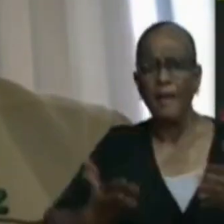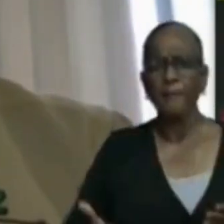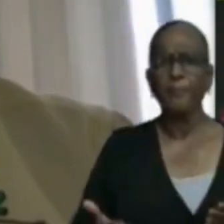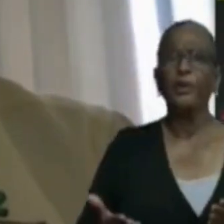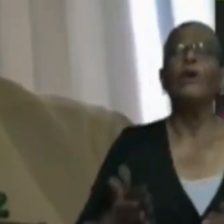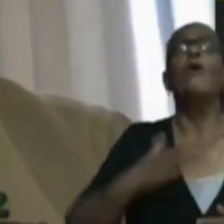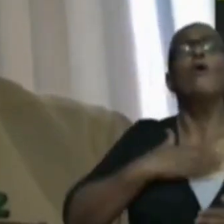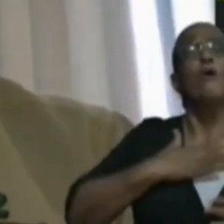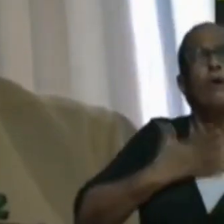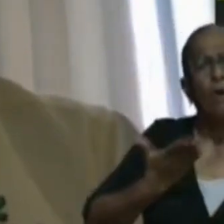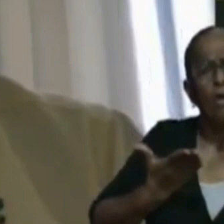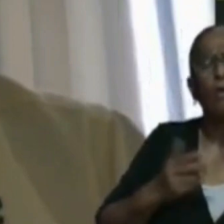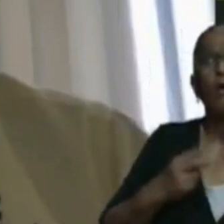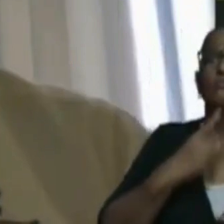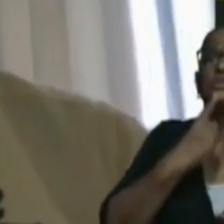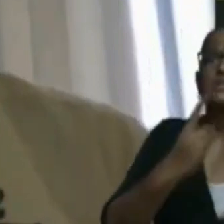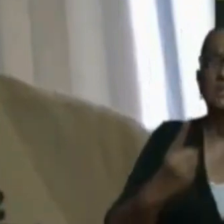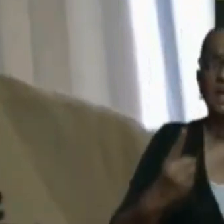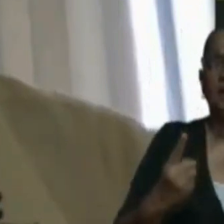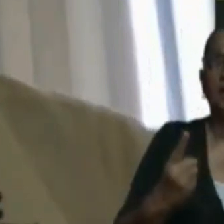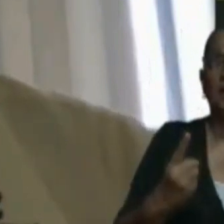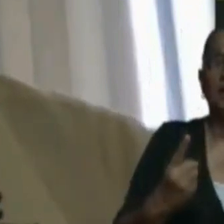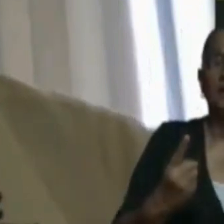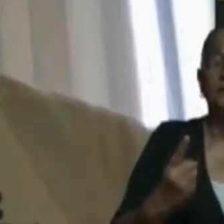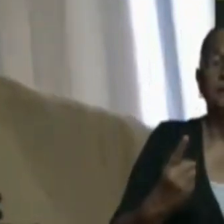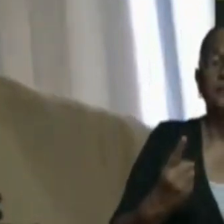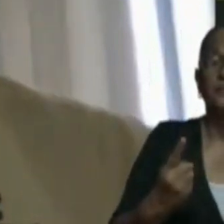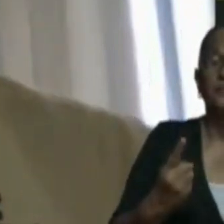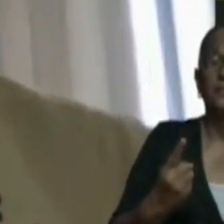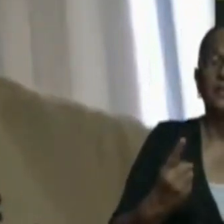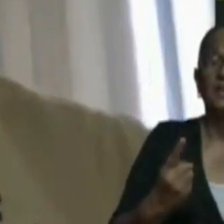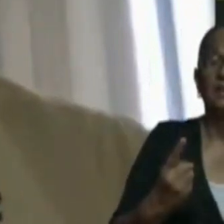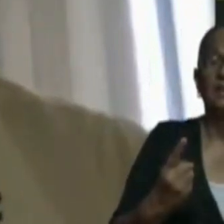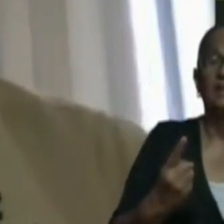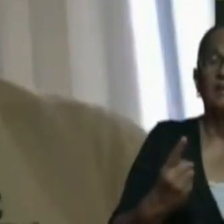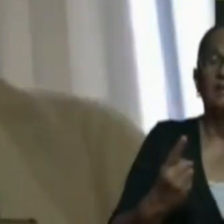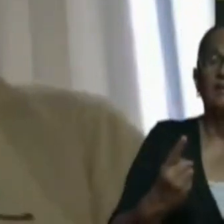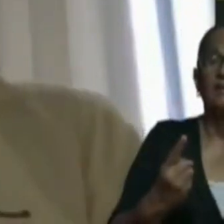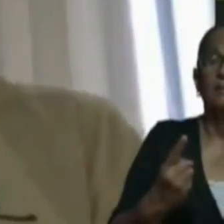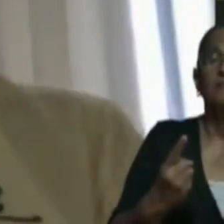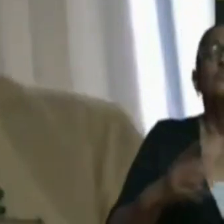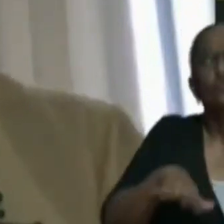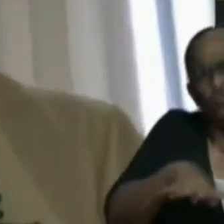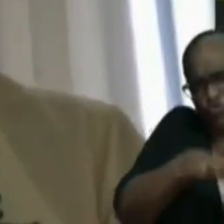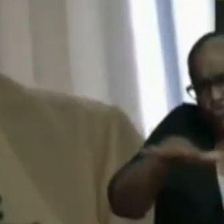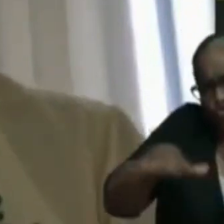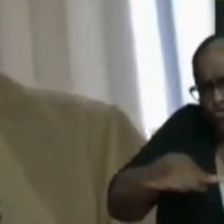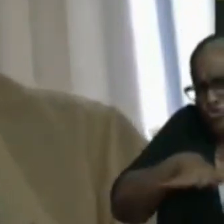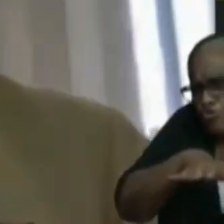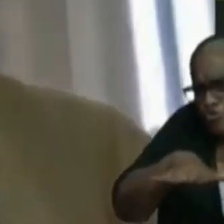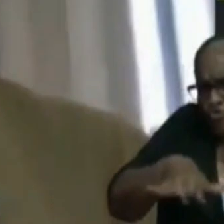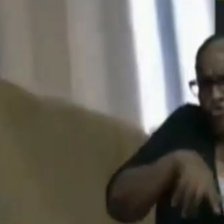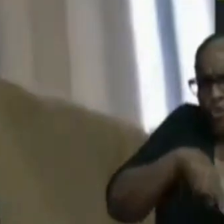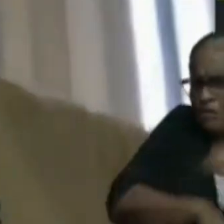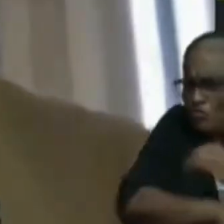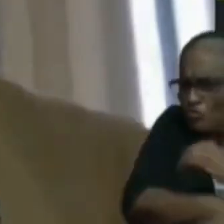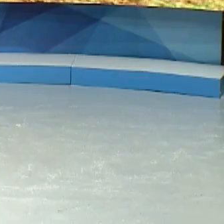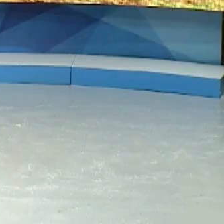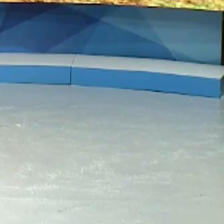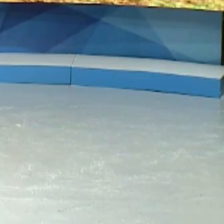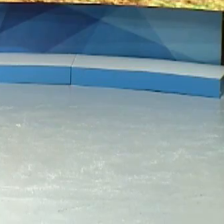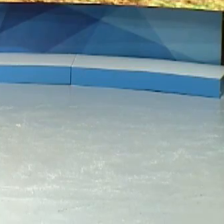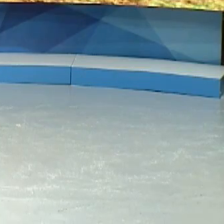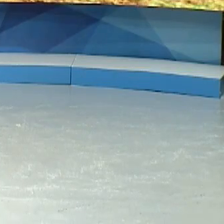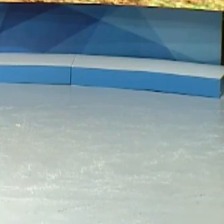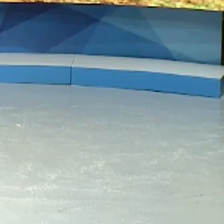gelukkig meedelen dat de situatie niet is verergerd.